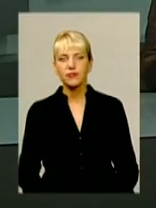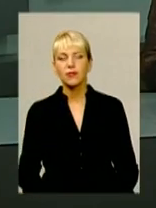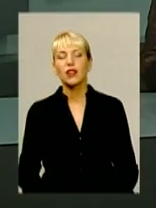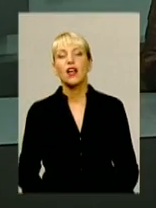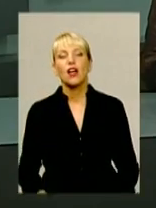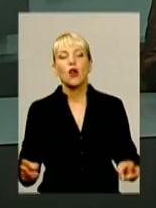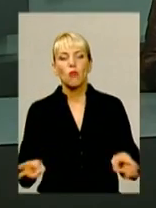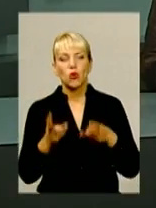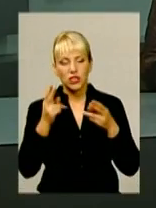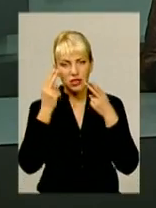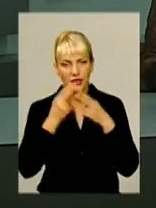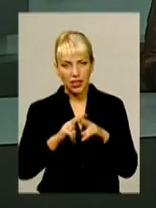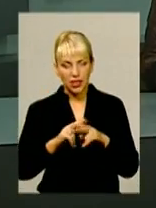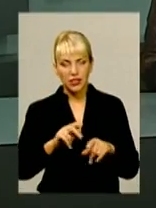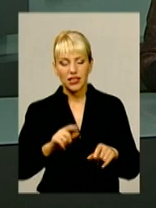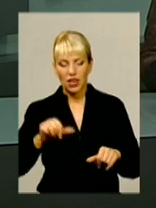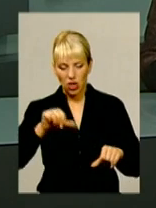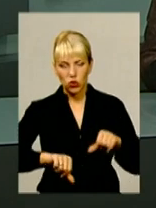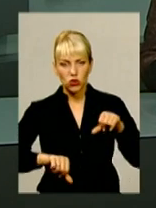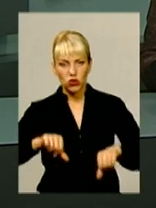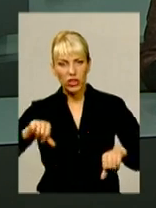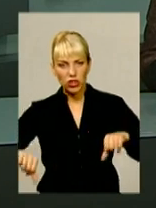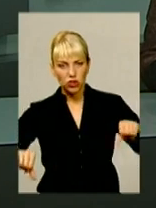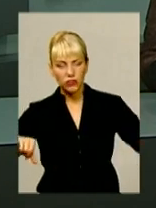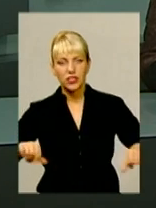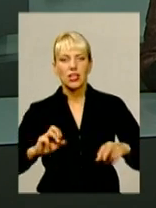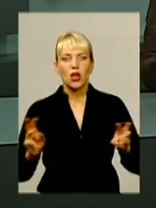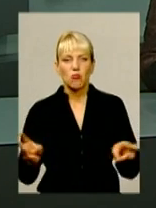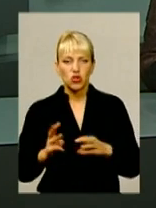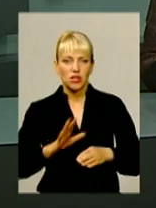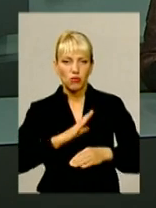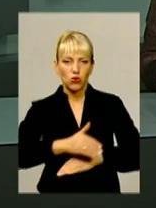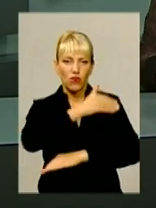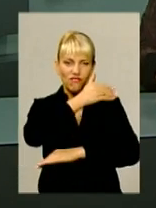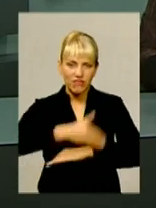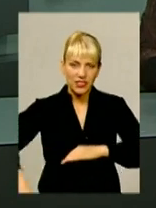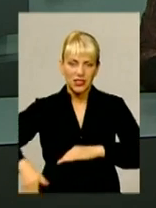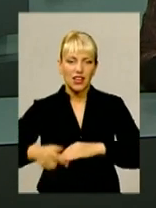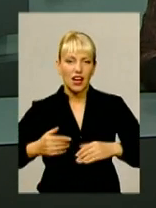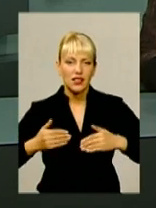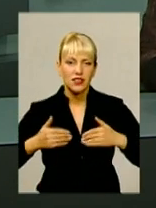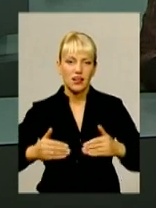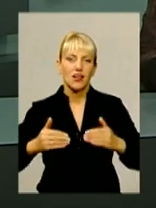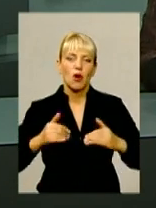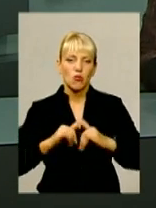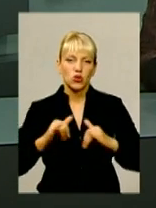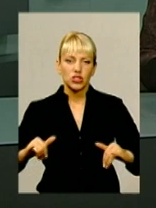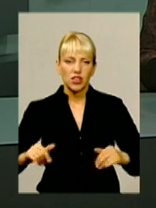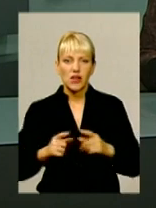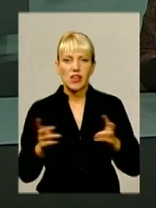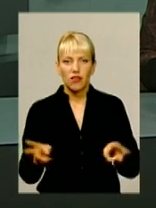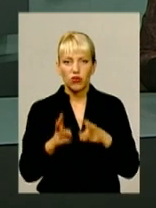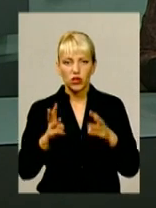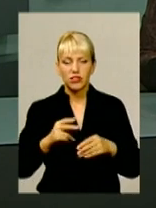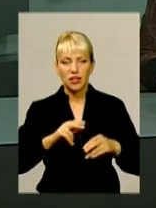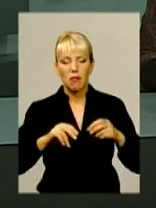Пожежна техніка розосереджувалася по периметру пожежі, проводилося відсікання поширення вогню. Працівники лісгоспів вирубували